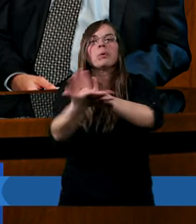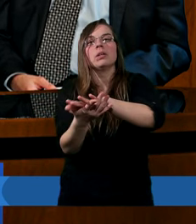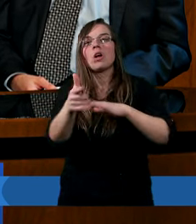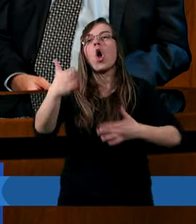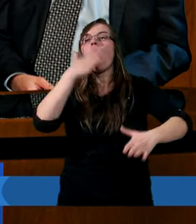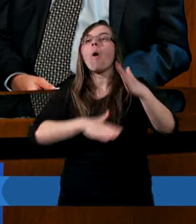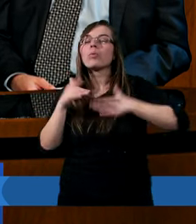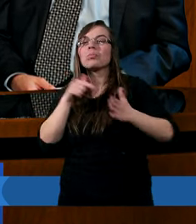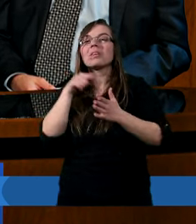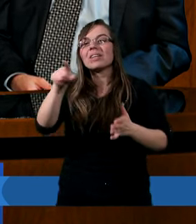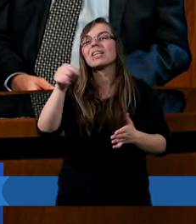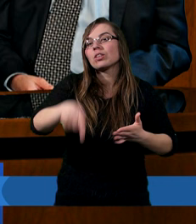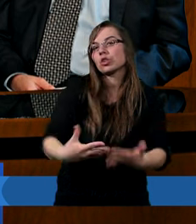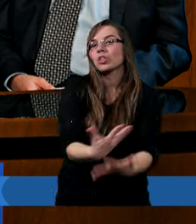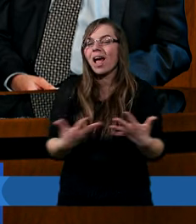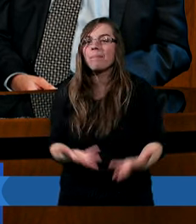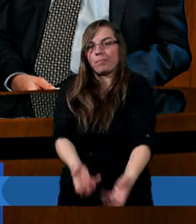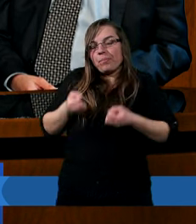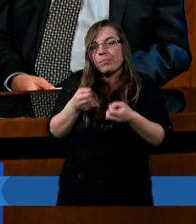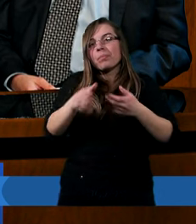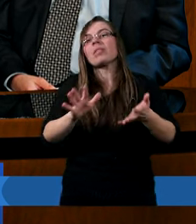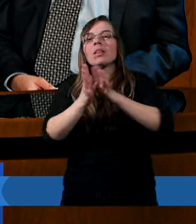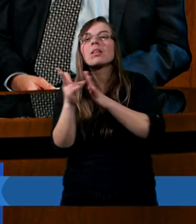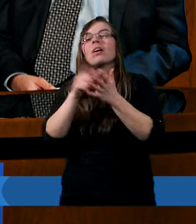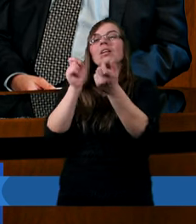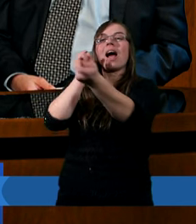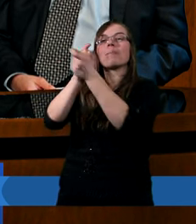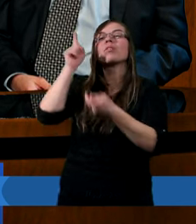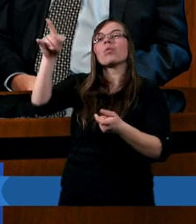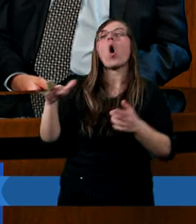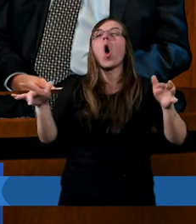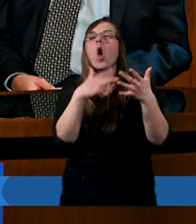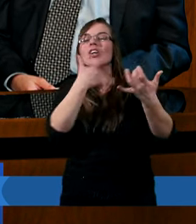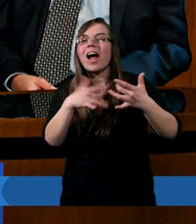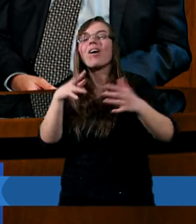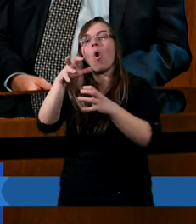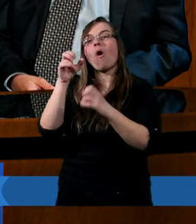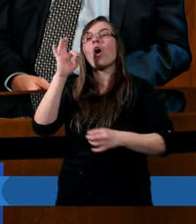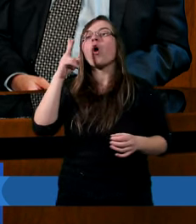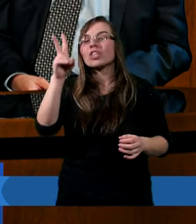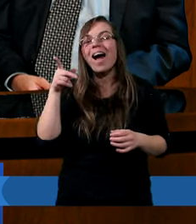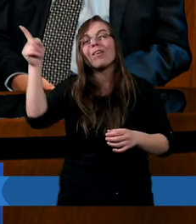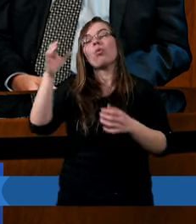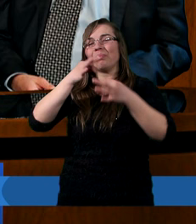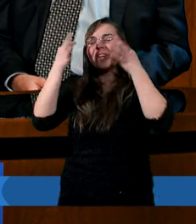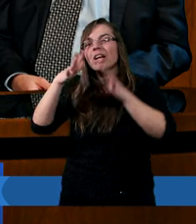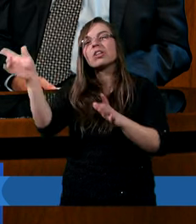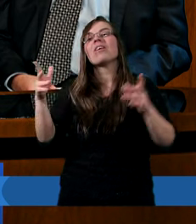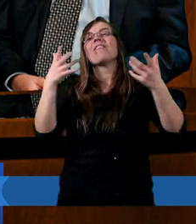i z ziemi naprzeciw tamtemu orszakowi występuje orszak